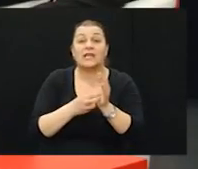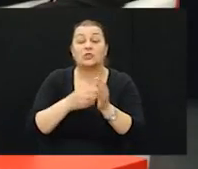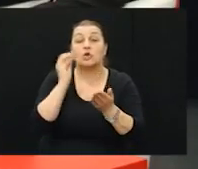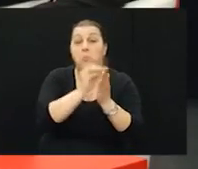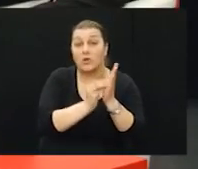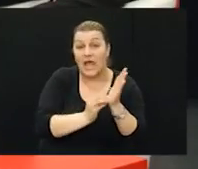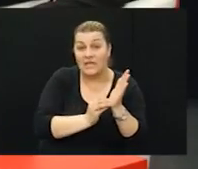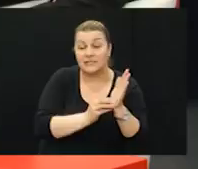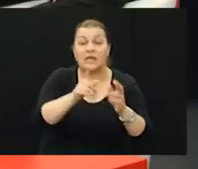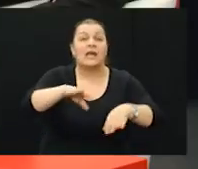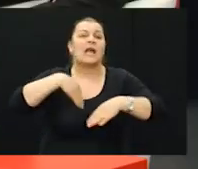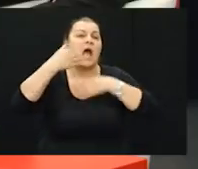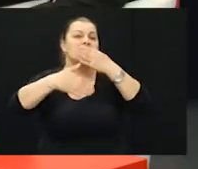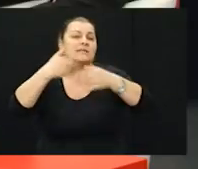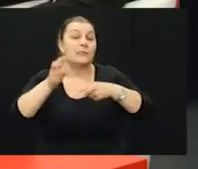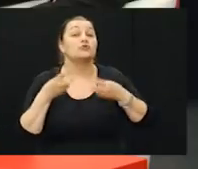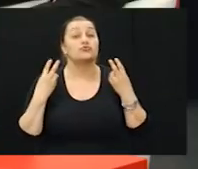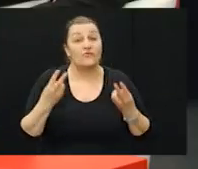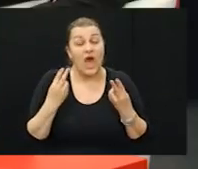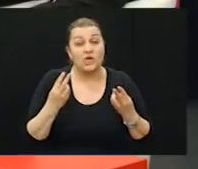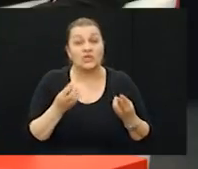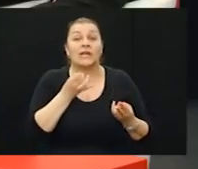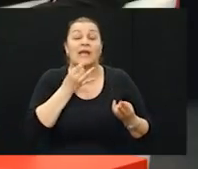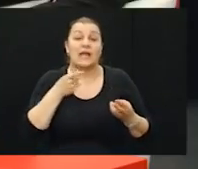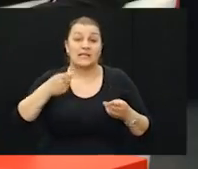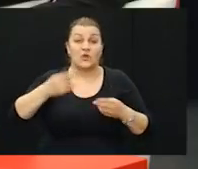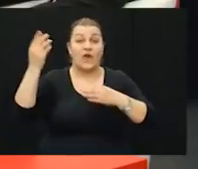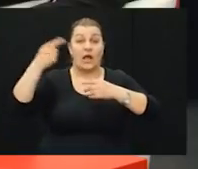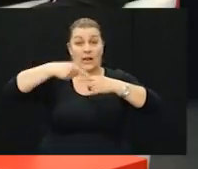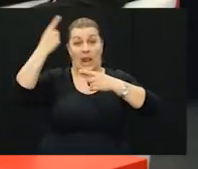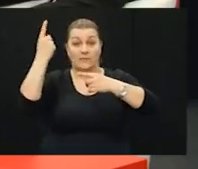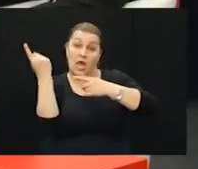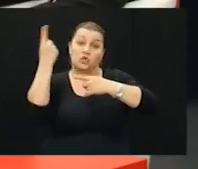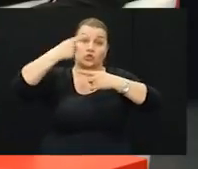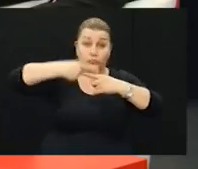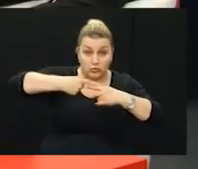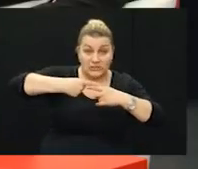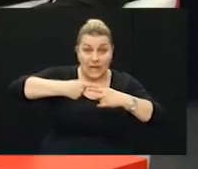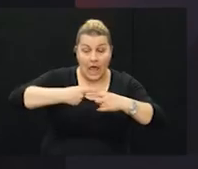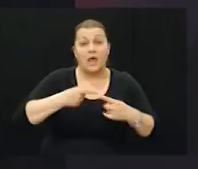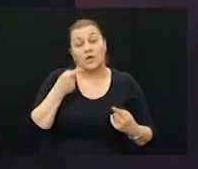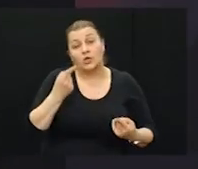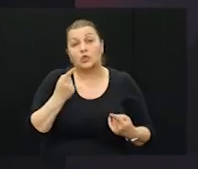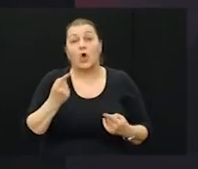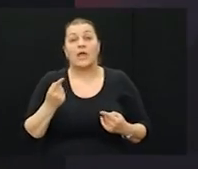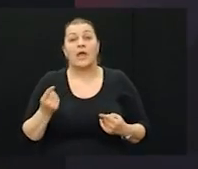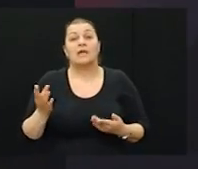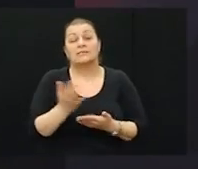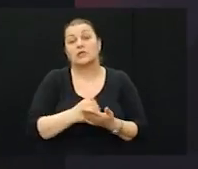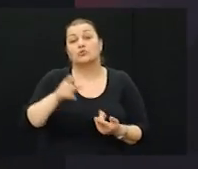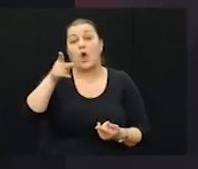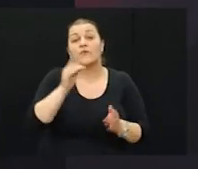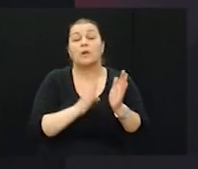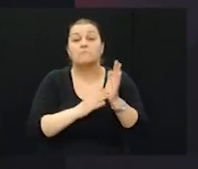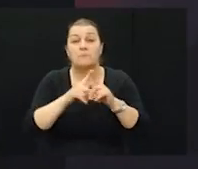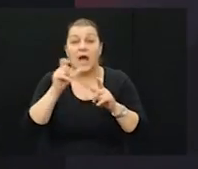informacije, koje su kasnije bile važne u jednom segmentu kada je se predjevna klapna spustila, svakako spada u zasluge Joška